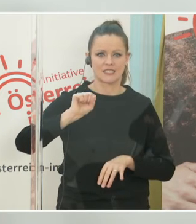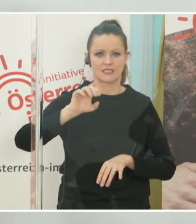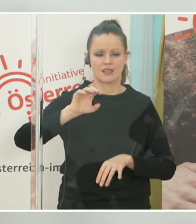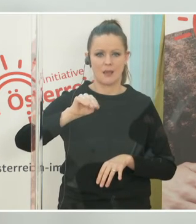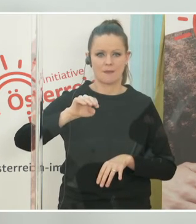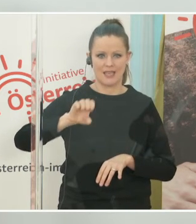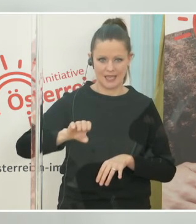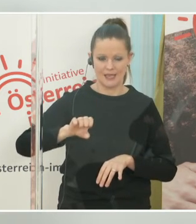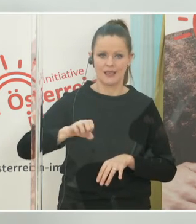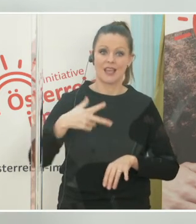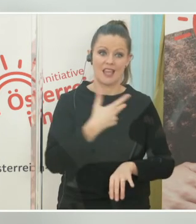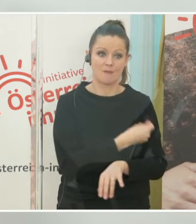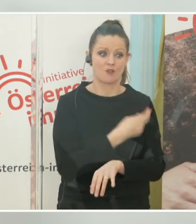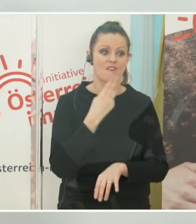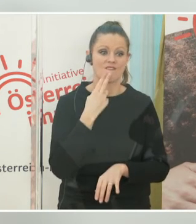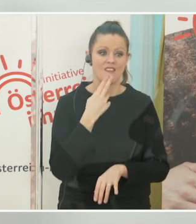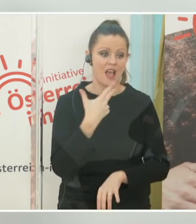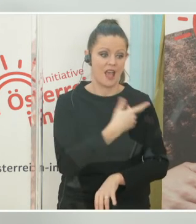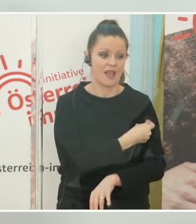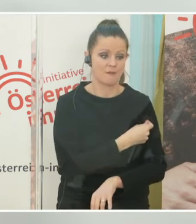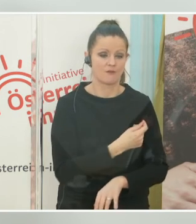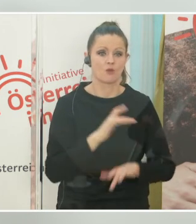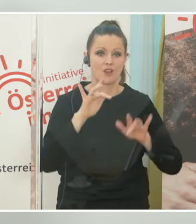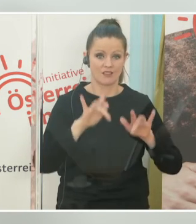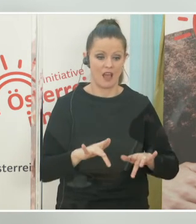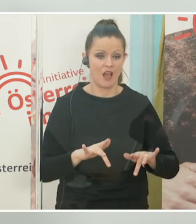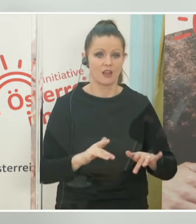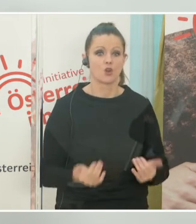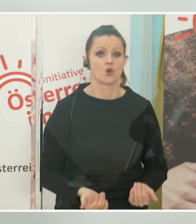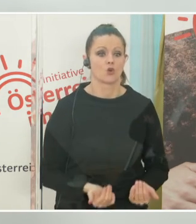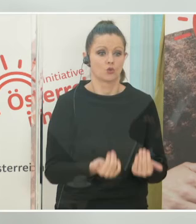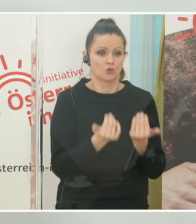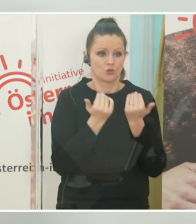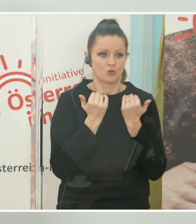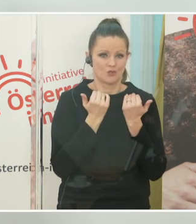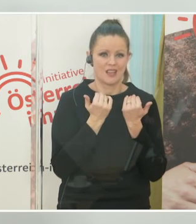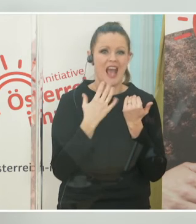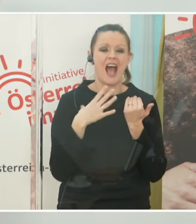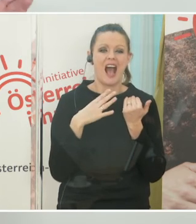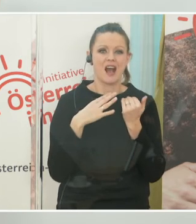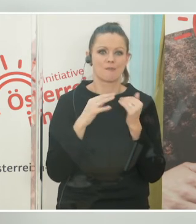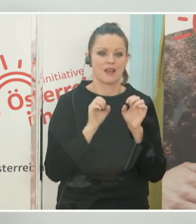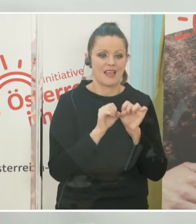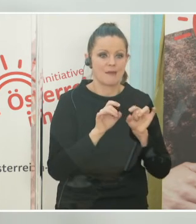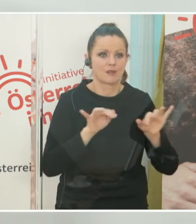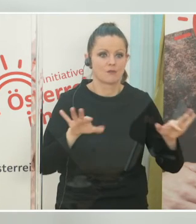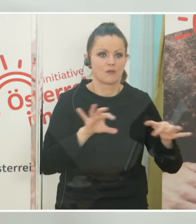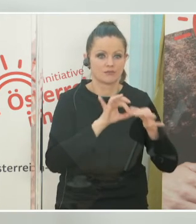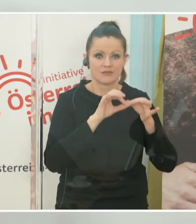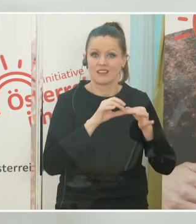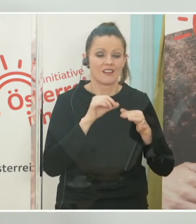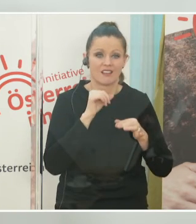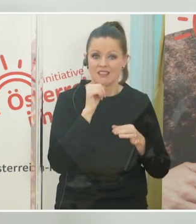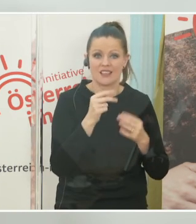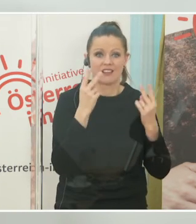Der, der geimpft ist, ist geschützt, hat aber epidemiologisch keine Bedeutung. Vielleicht wird er bei den Corona